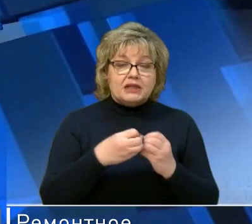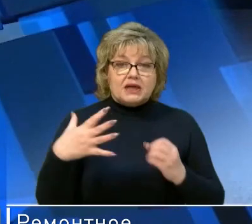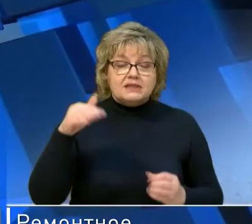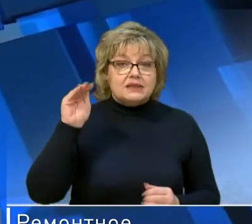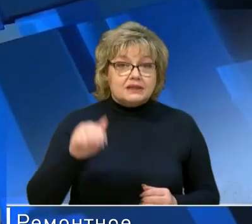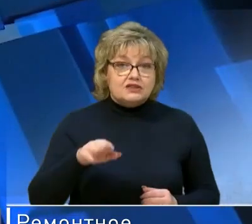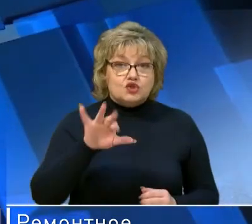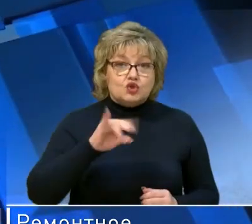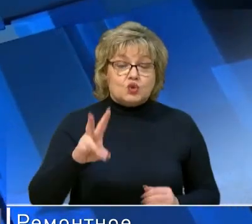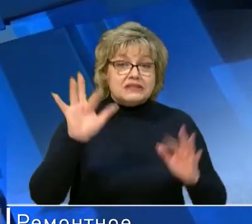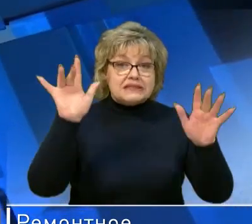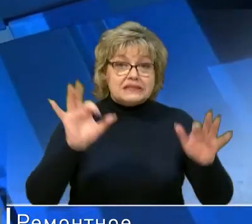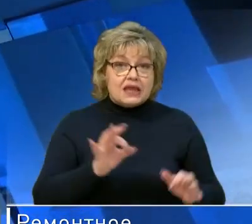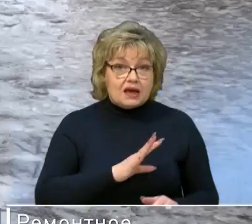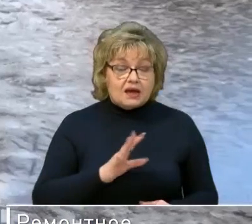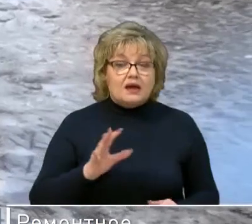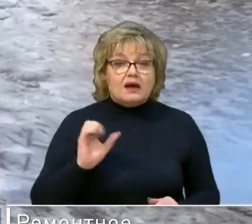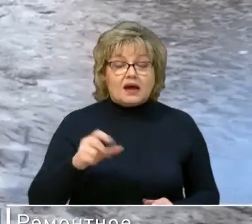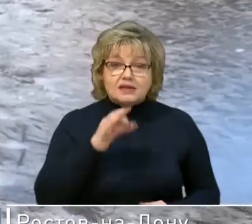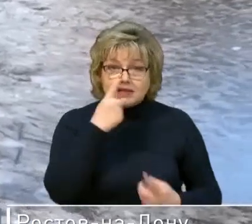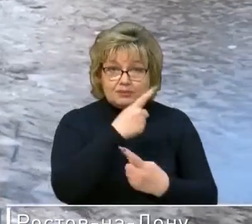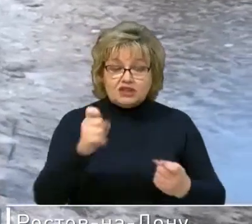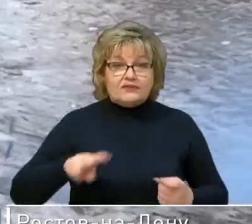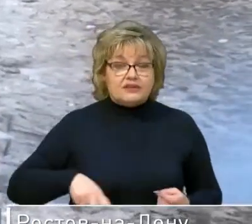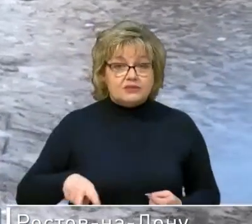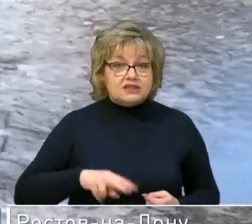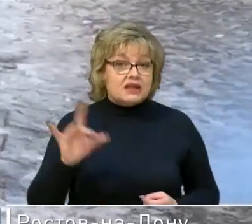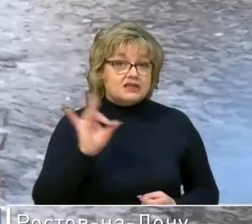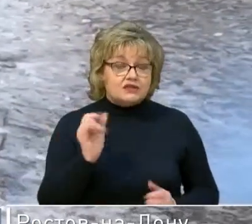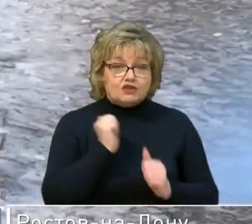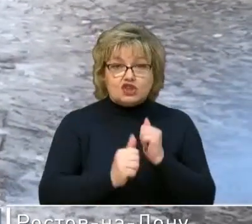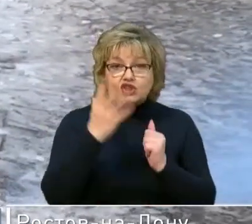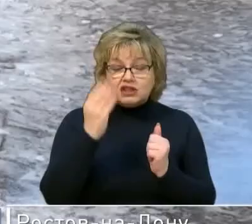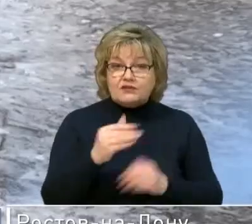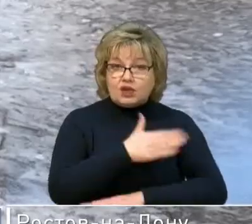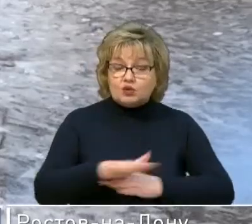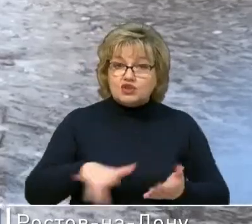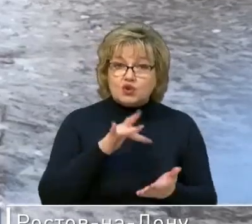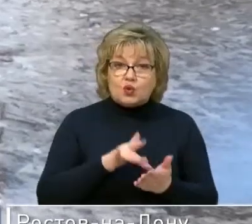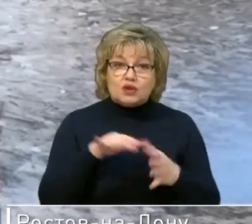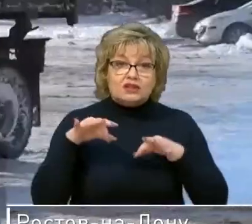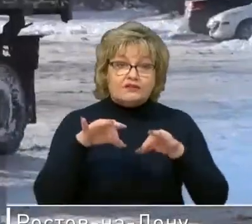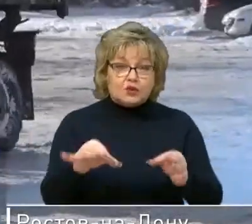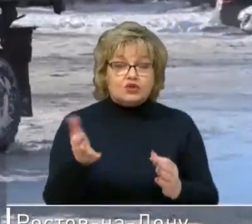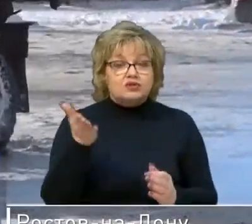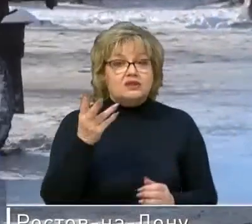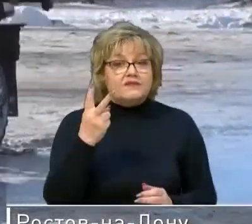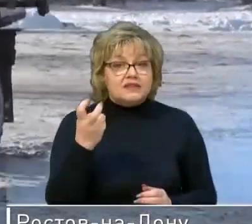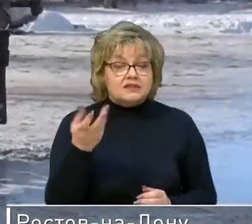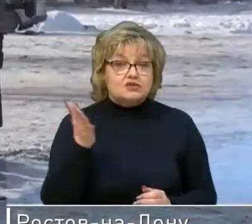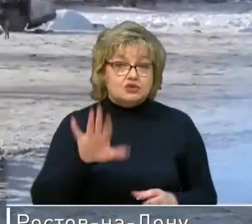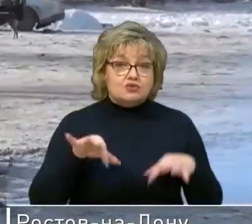тысяч тонн снега. Как сообщили в администрации Ростова-на-Дону, ежедневно на улицы города выходит около 200 единиц